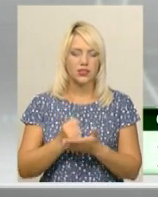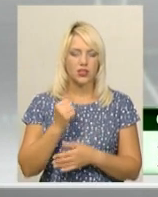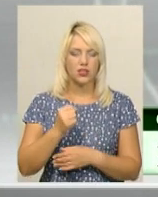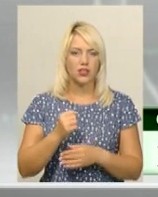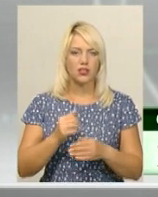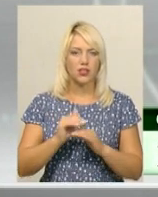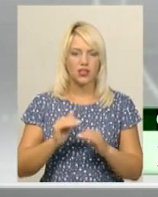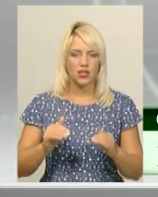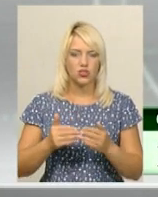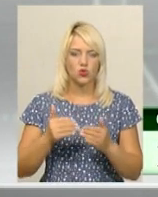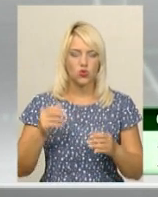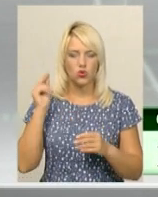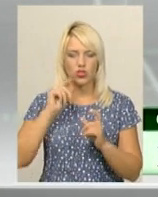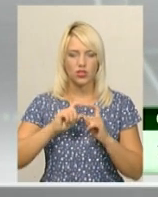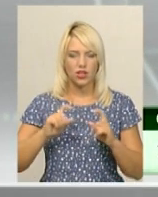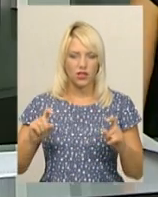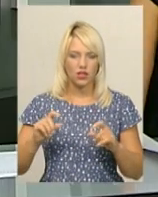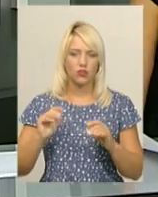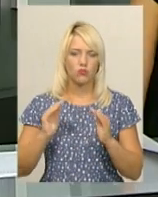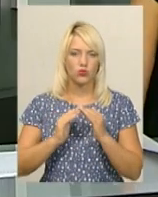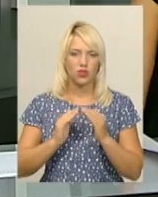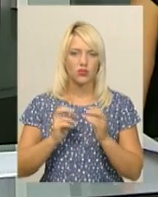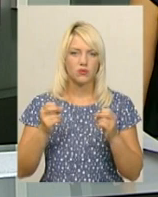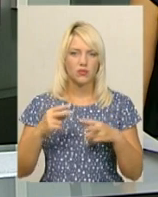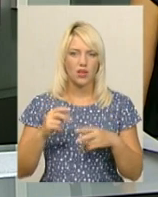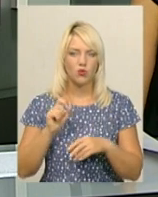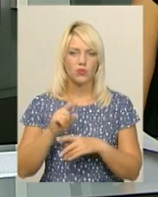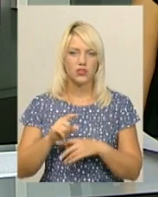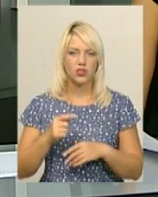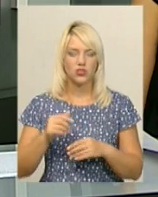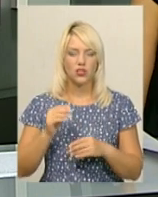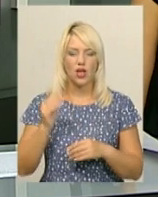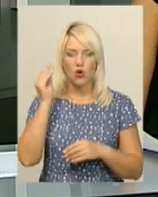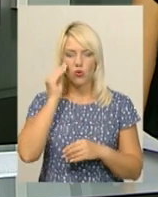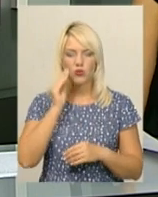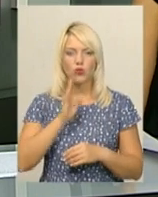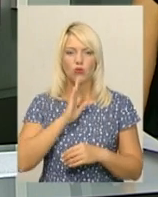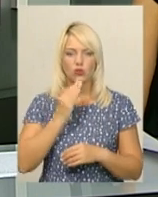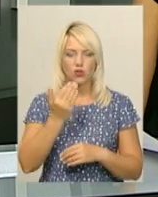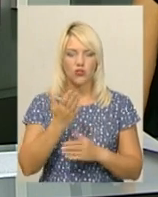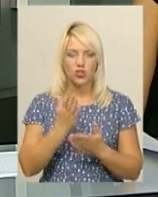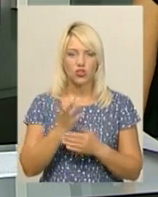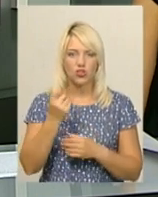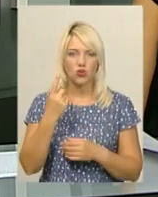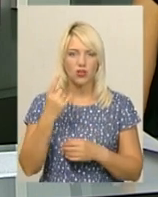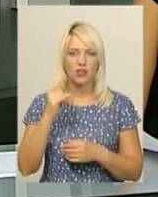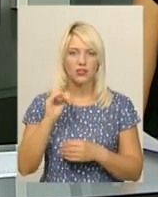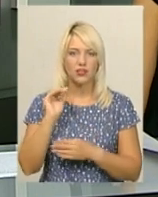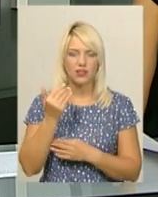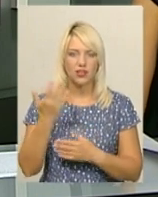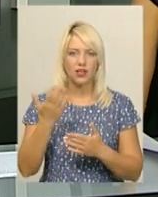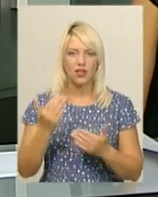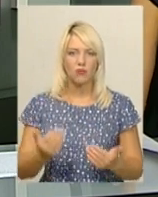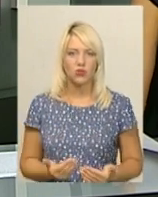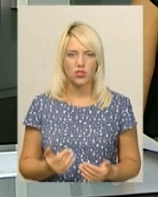дошкільний будинок спеціального призначення. У підозрюваної є ще одна дитина, яка проживає зі своїм біологічним